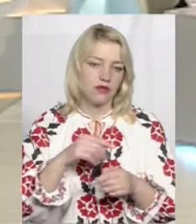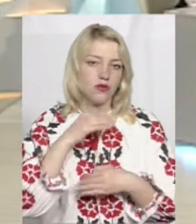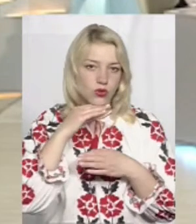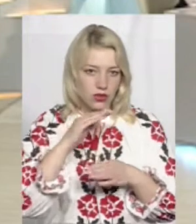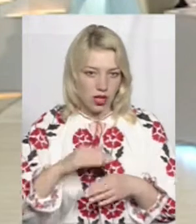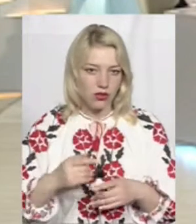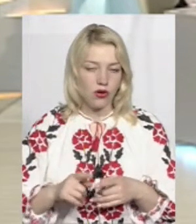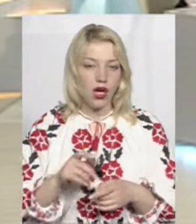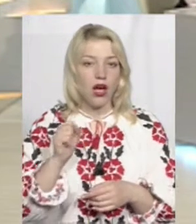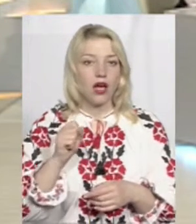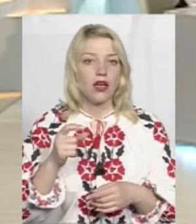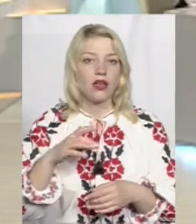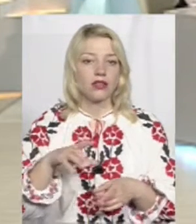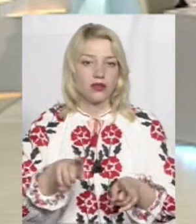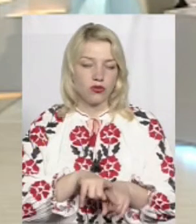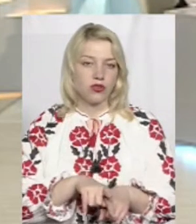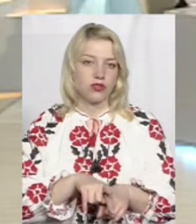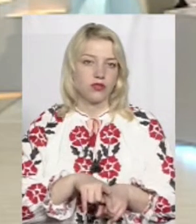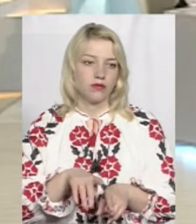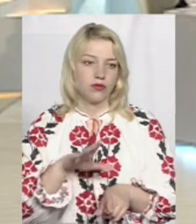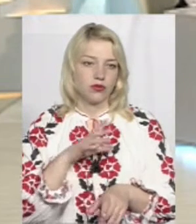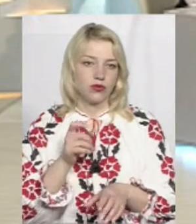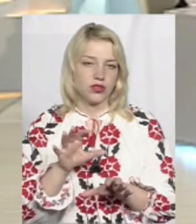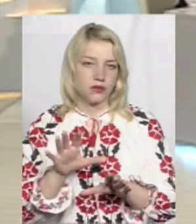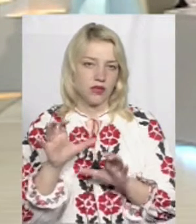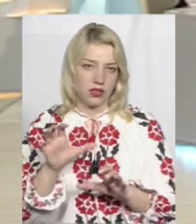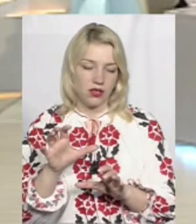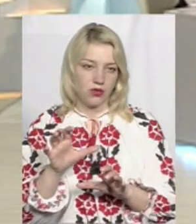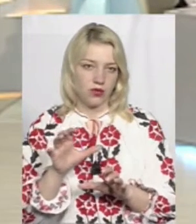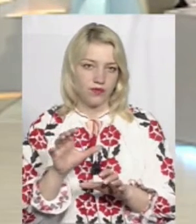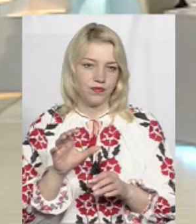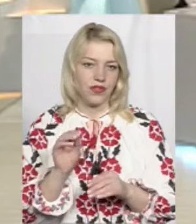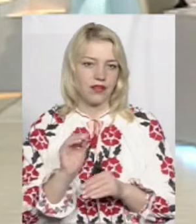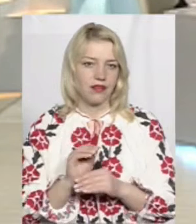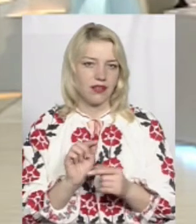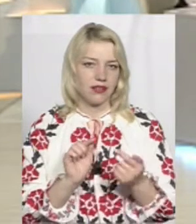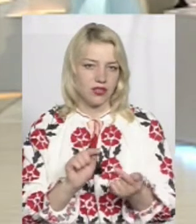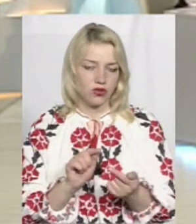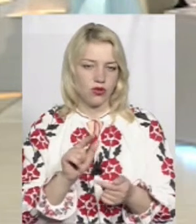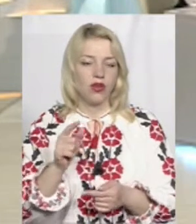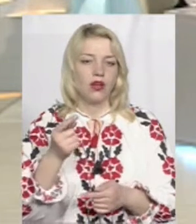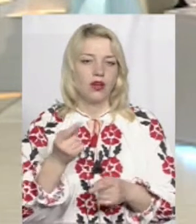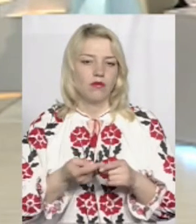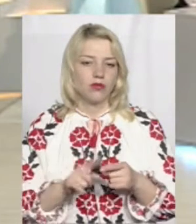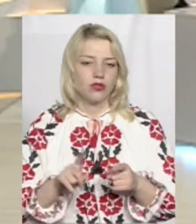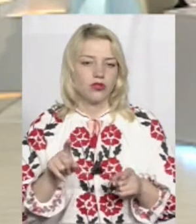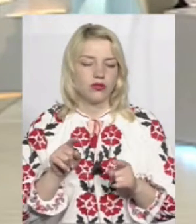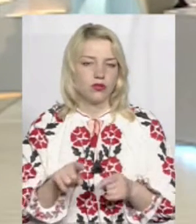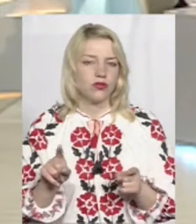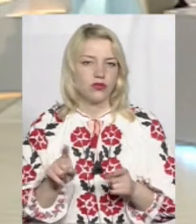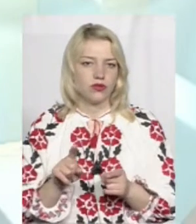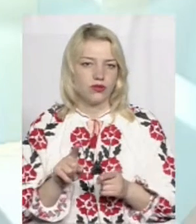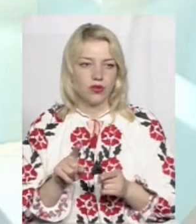Дещо таки сприйнято було критично про те, що дітей